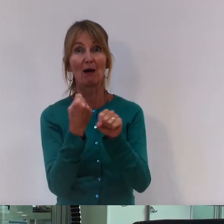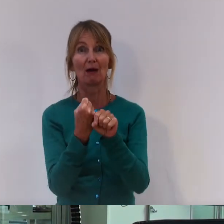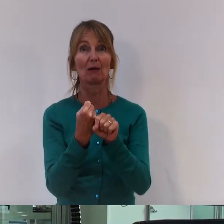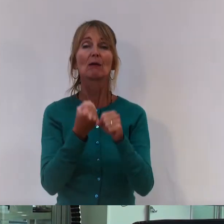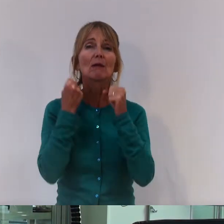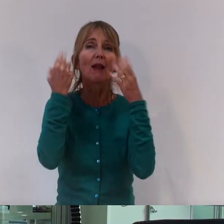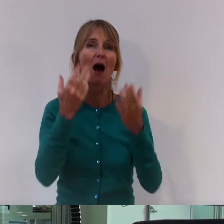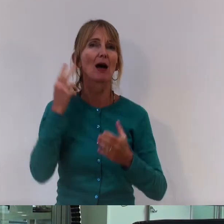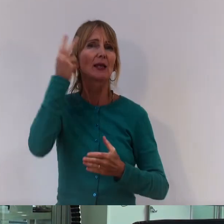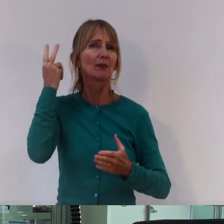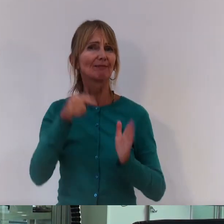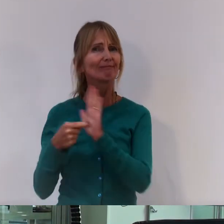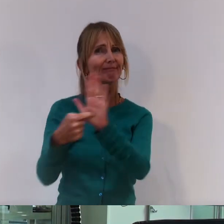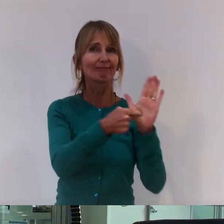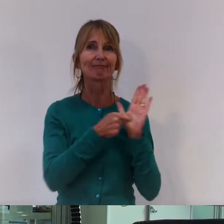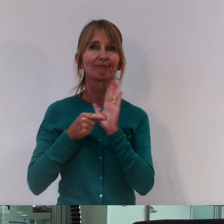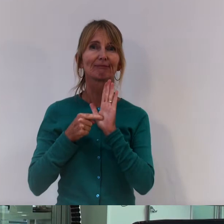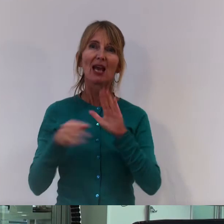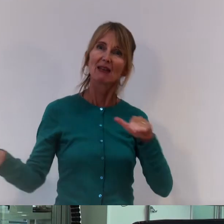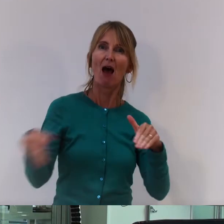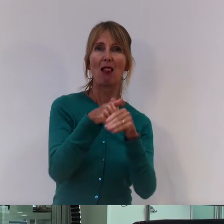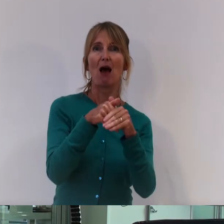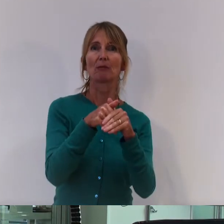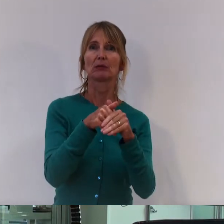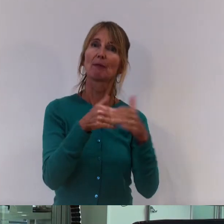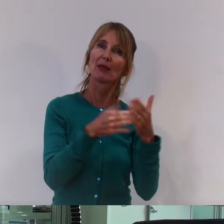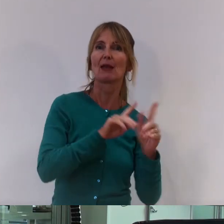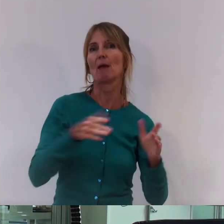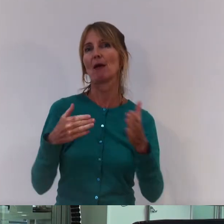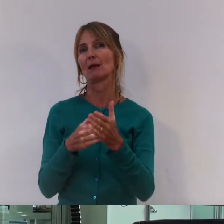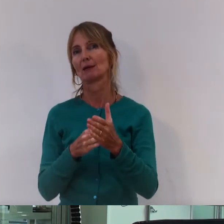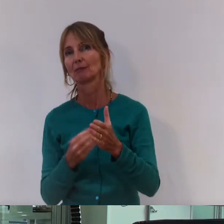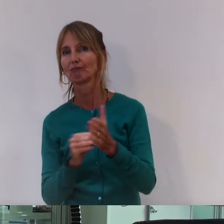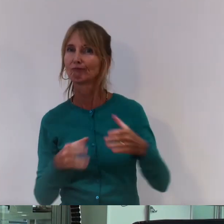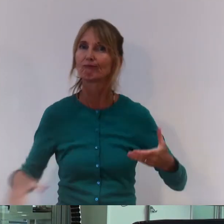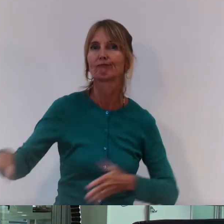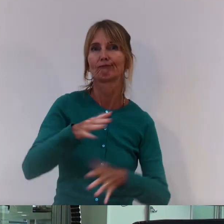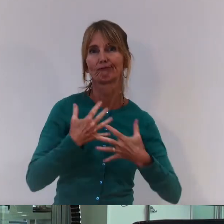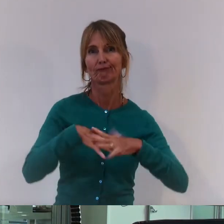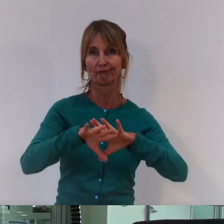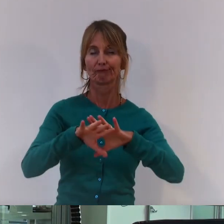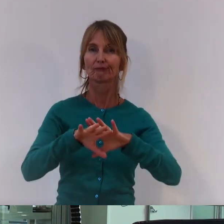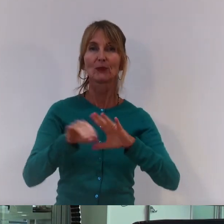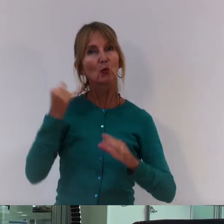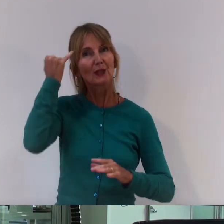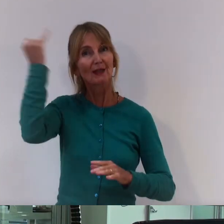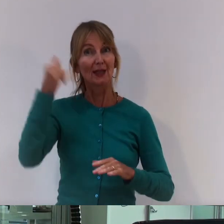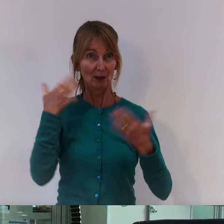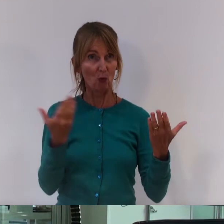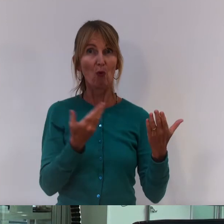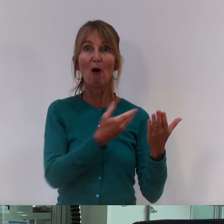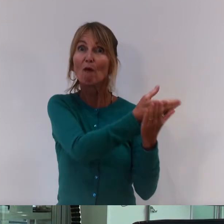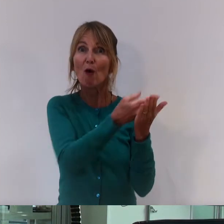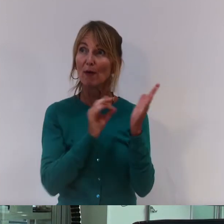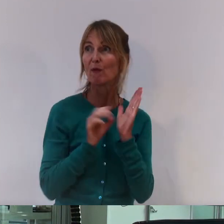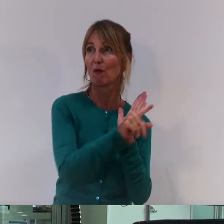Selbstverständlichkeit von gesellschaftlicher Teilhabe. Aus meiner Sicht ist es eine gute Idee, sich dieses Verständnis zum Vorbild zu nehmen, denn